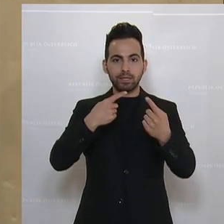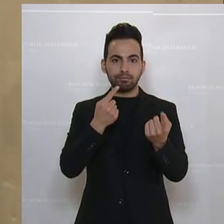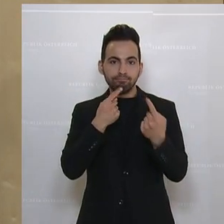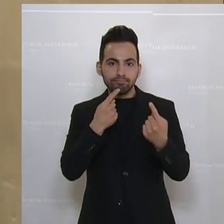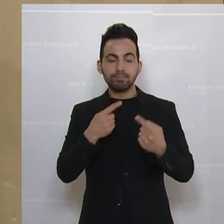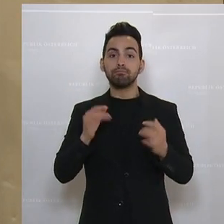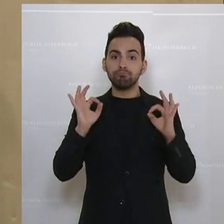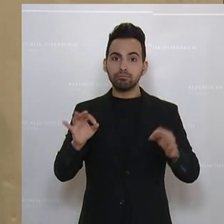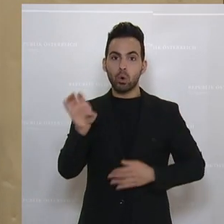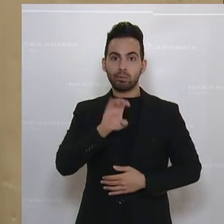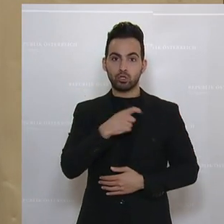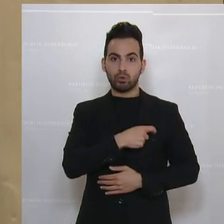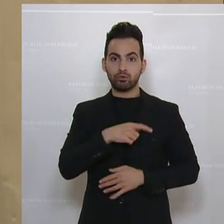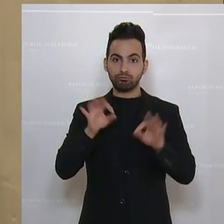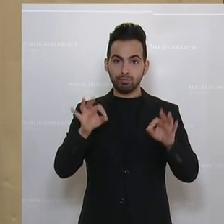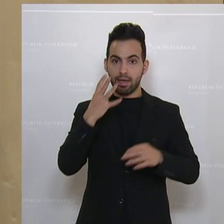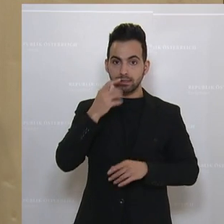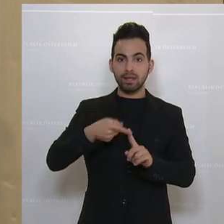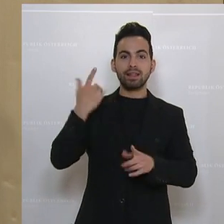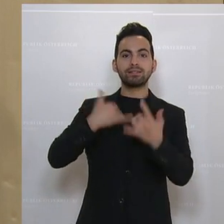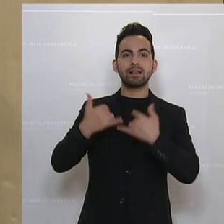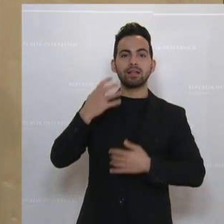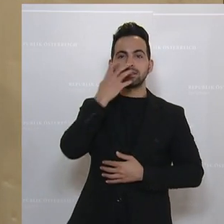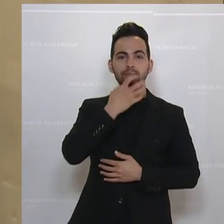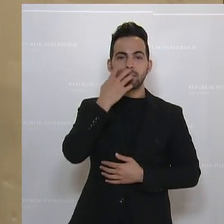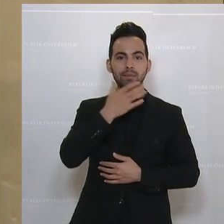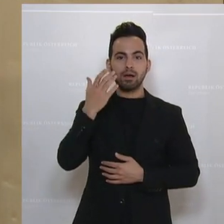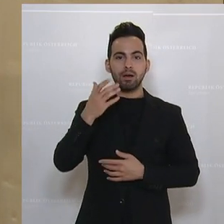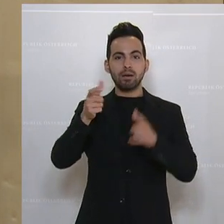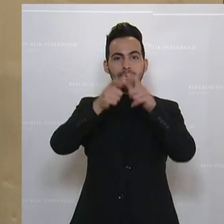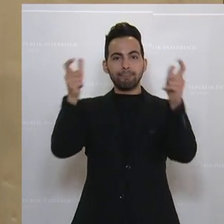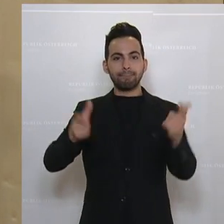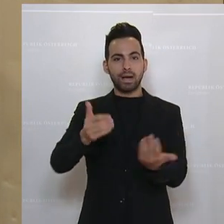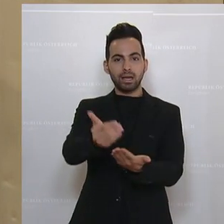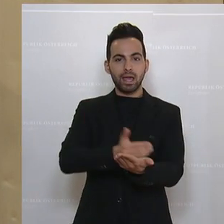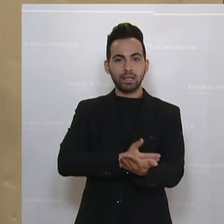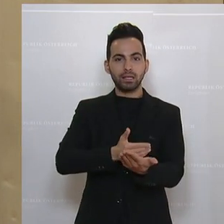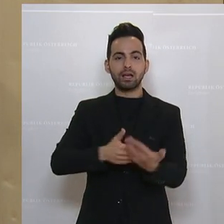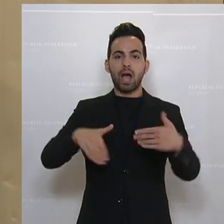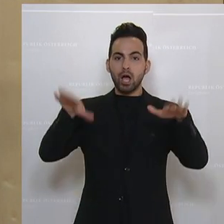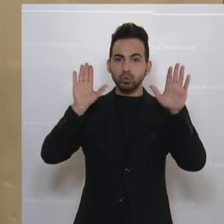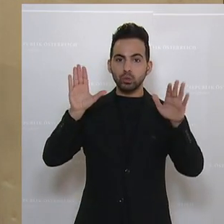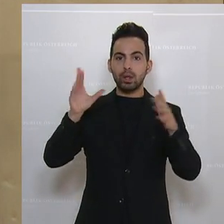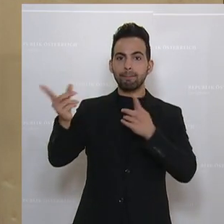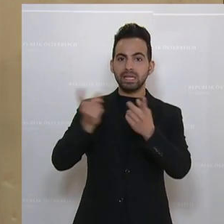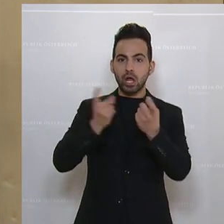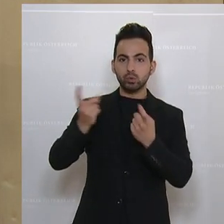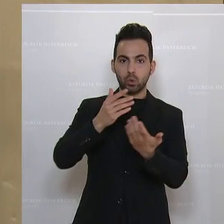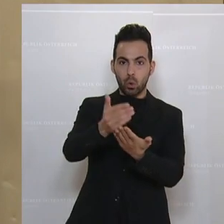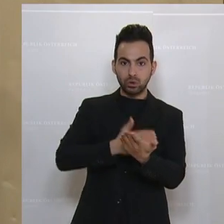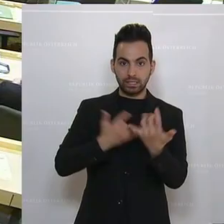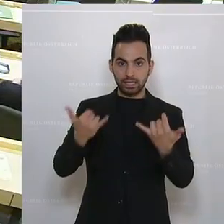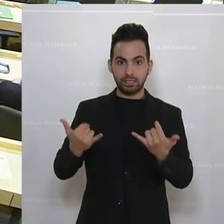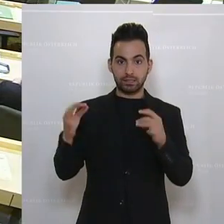ja die Europäische Kommission voriges Jahr im September ein Paket vorgelegt, ein Paket für Asyl und Migration, das derzeit in